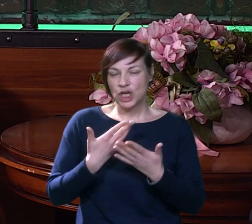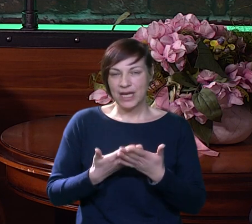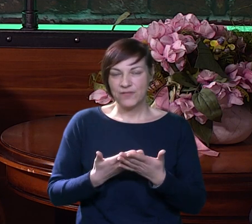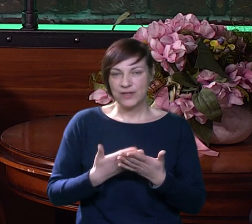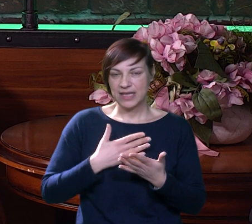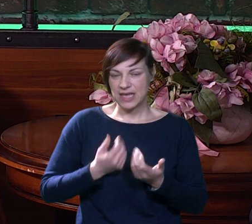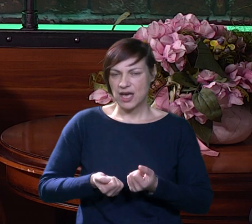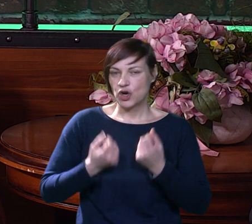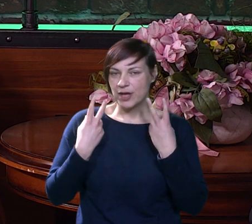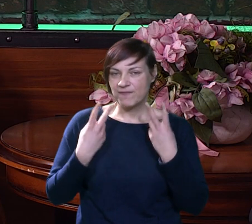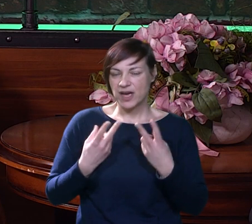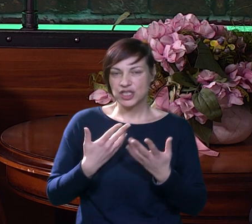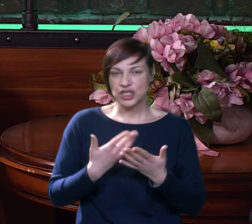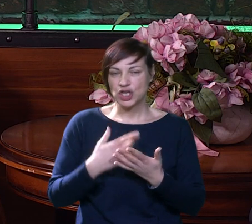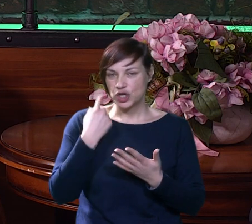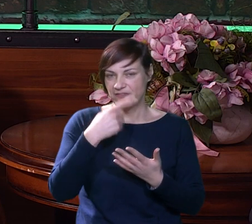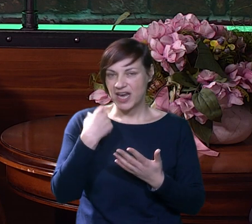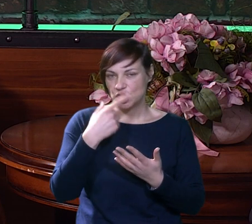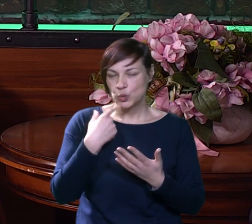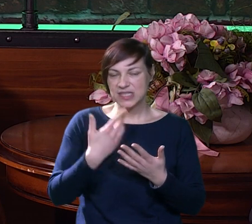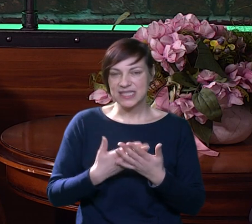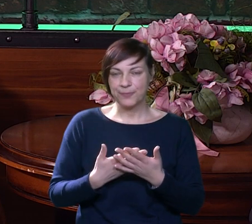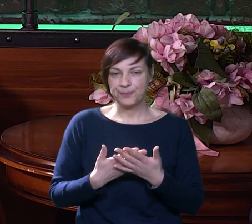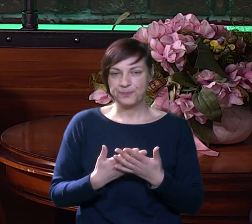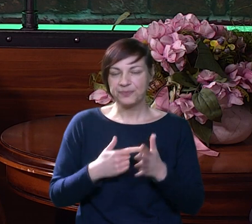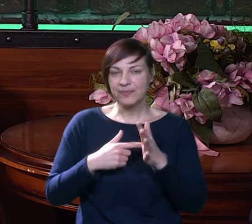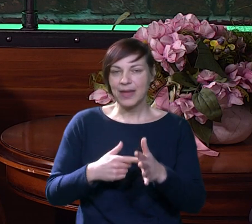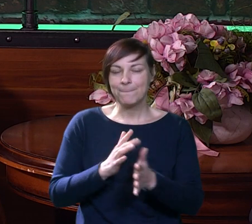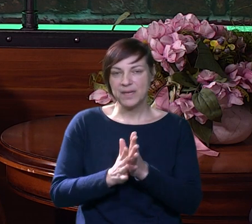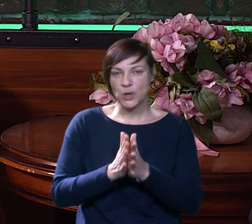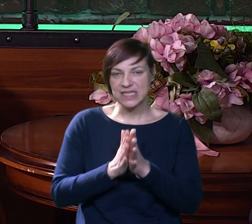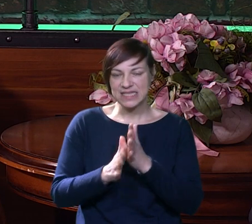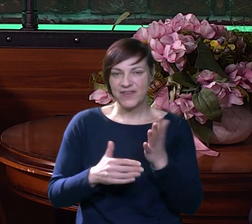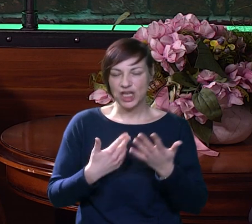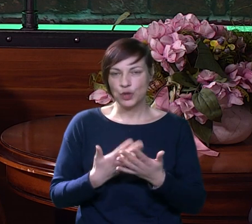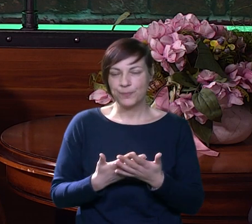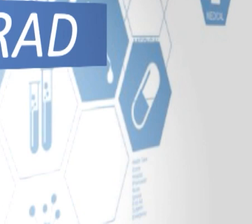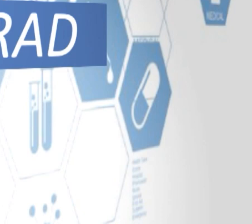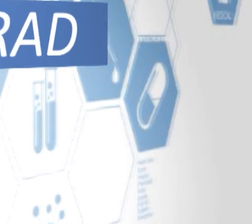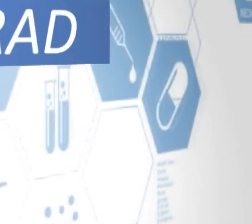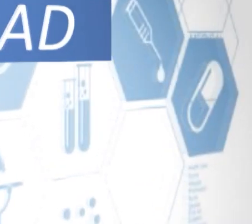ponavljan, jako je važno otvarati usta pri pokazivanju znakova.